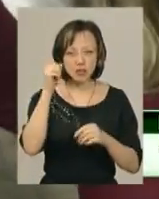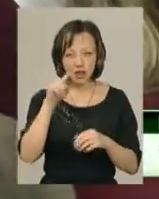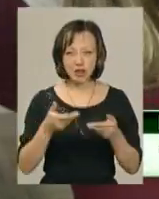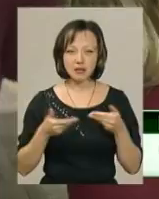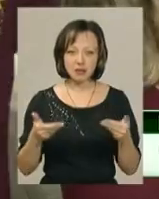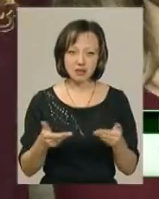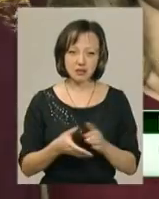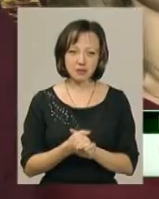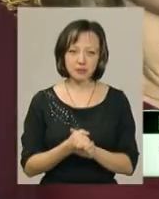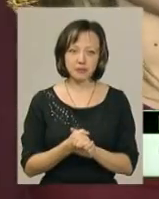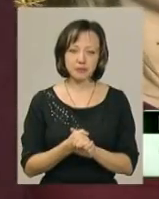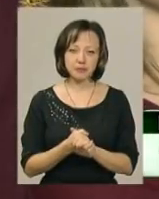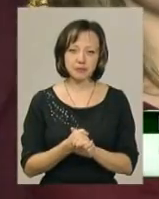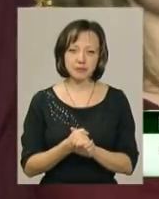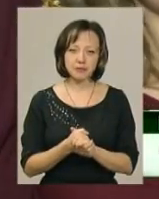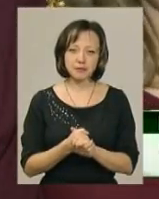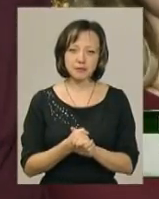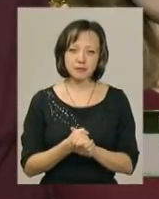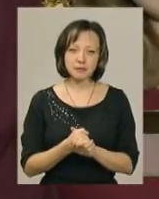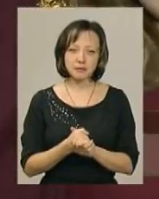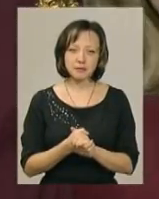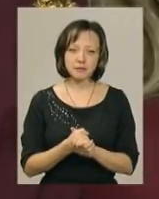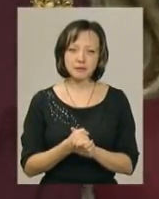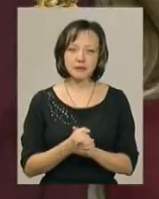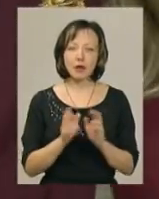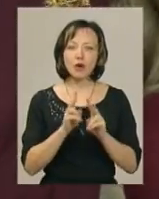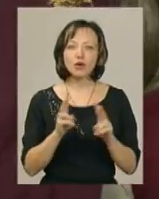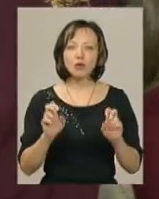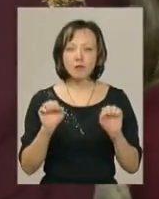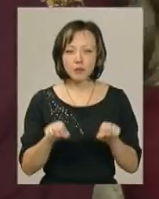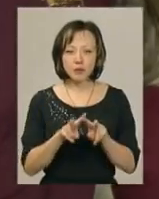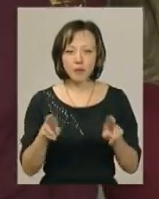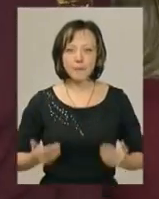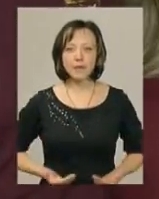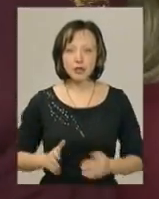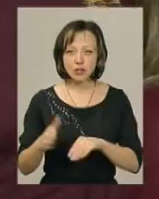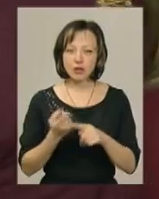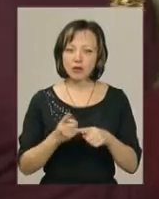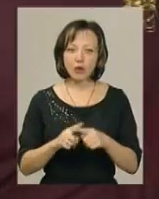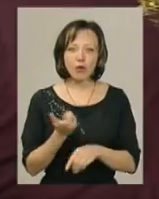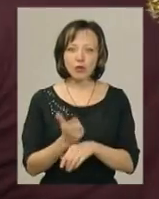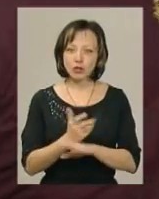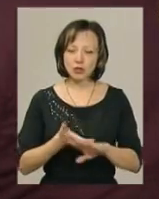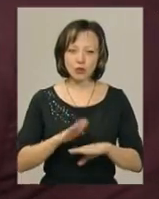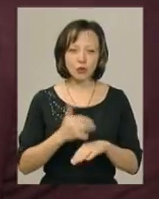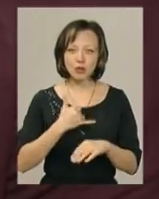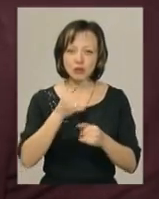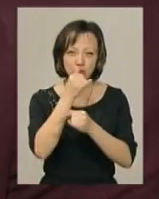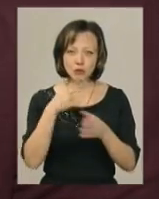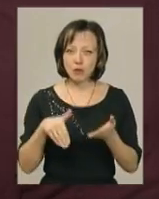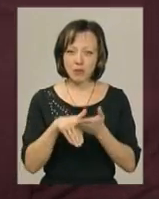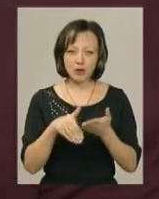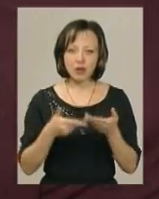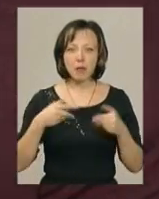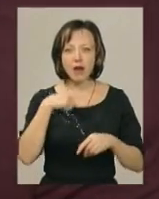хто переживати можна таке, тому що це дуже важливо. У нас ніхто не може помочь,